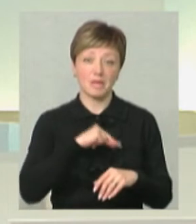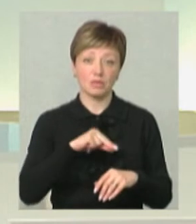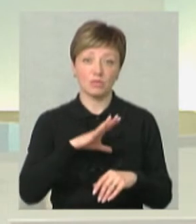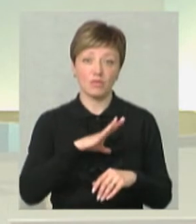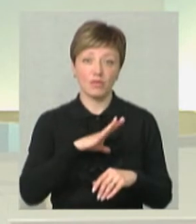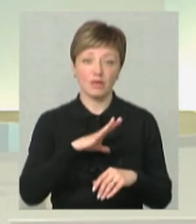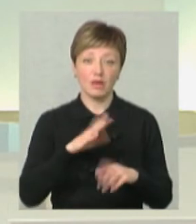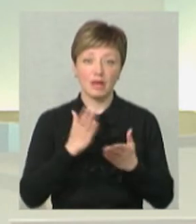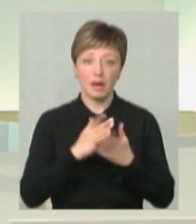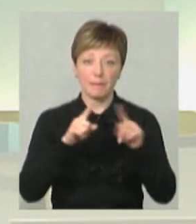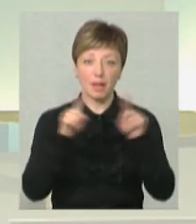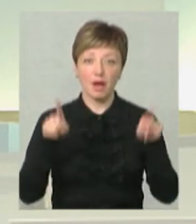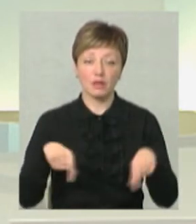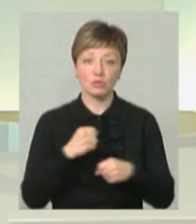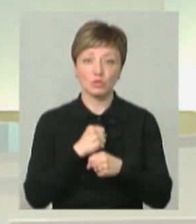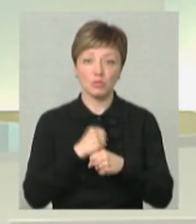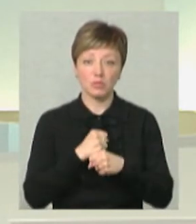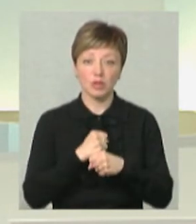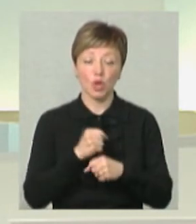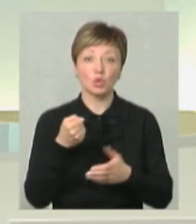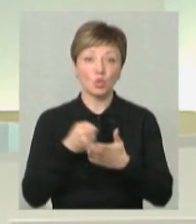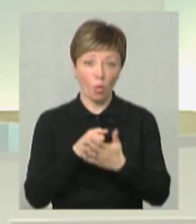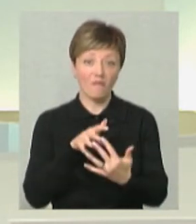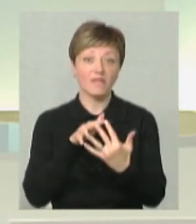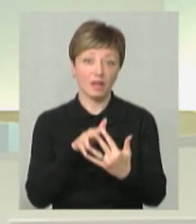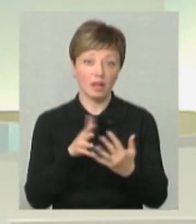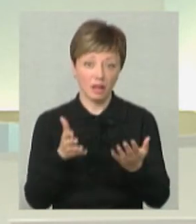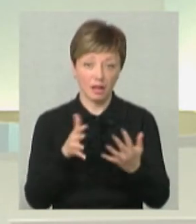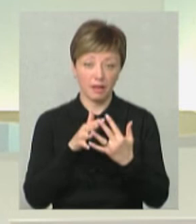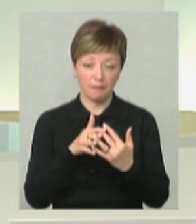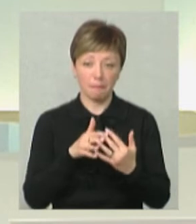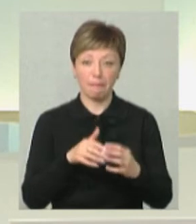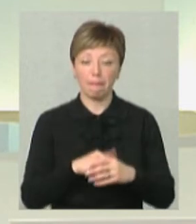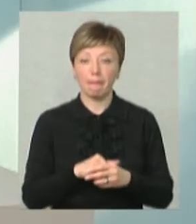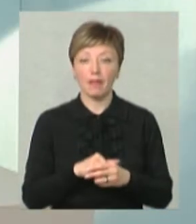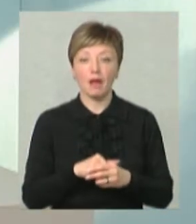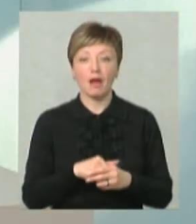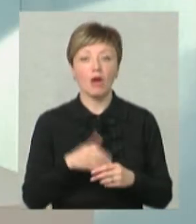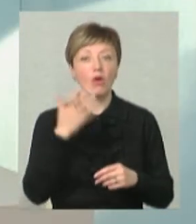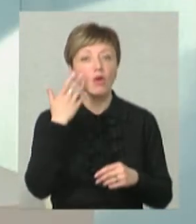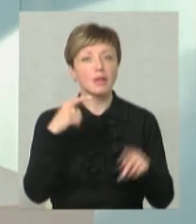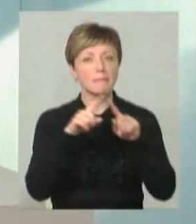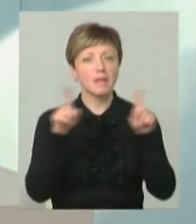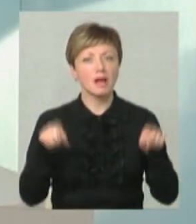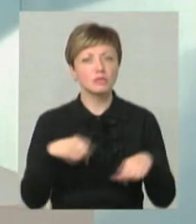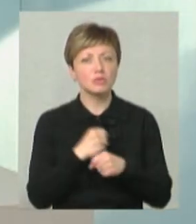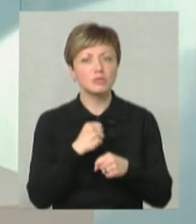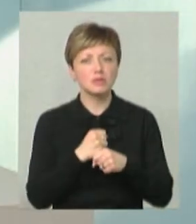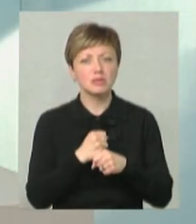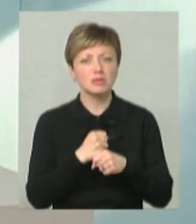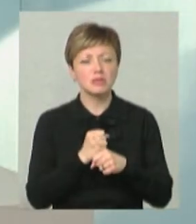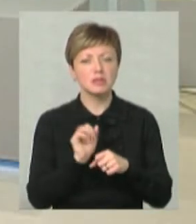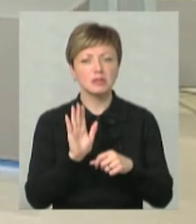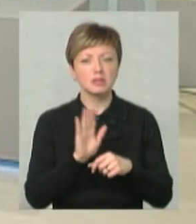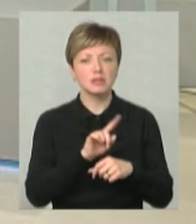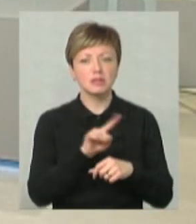там є плакати, які зроблені ще і до війни. Ну, тобто, коли це є плакат зроблений? Там